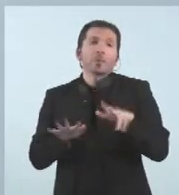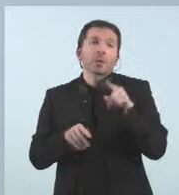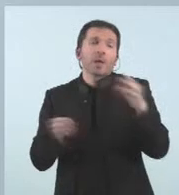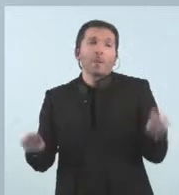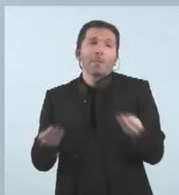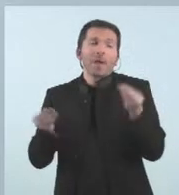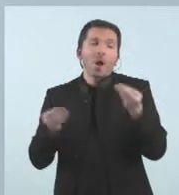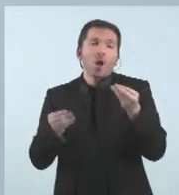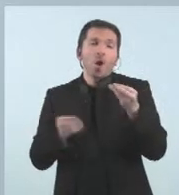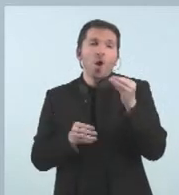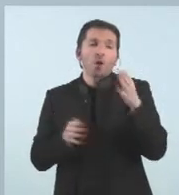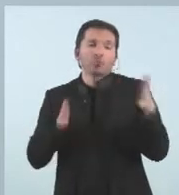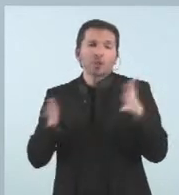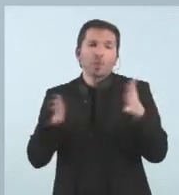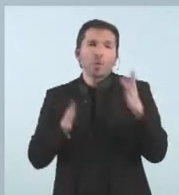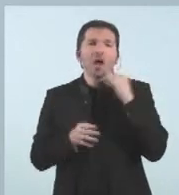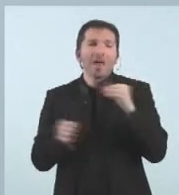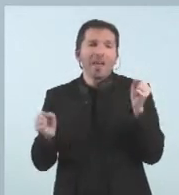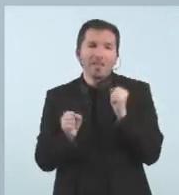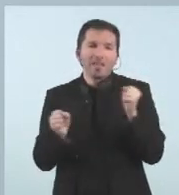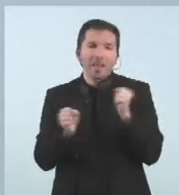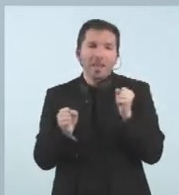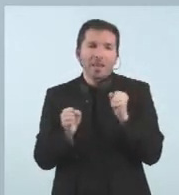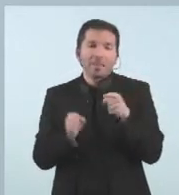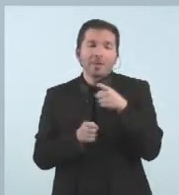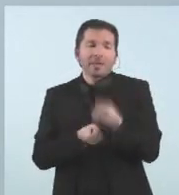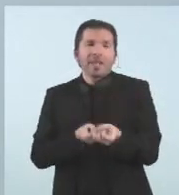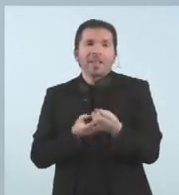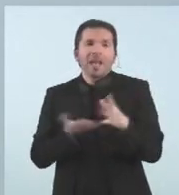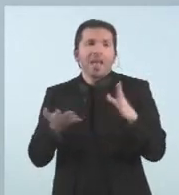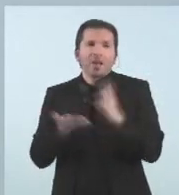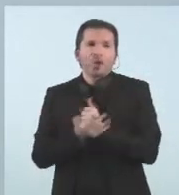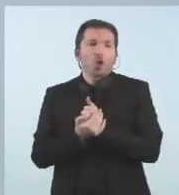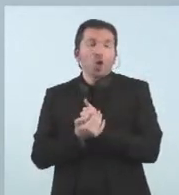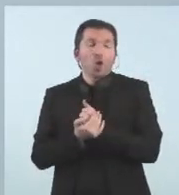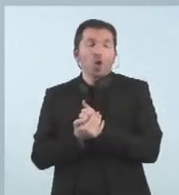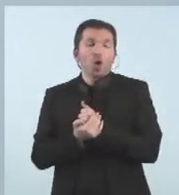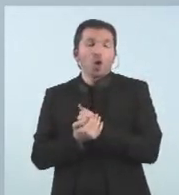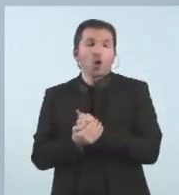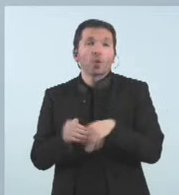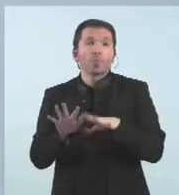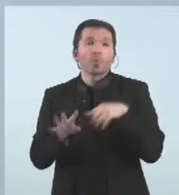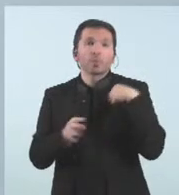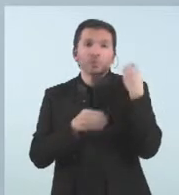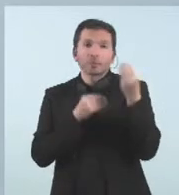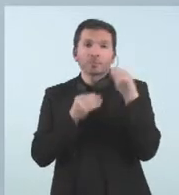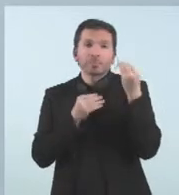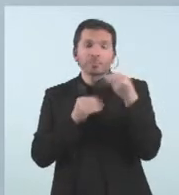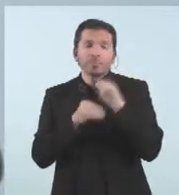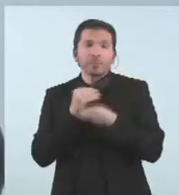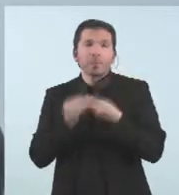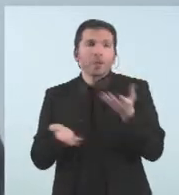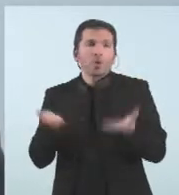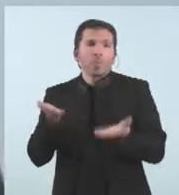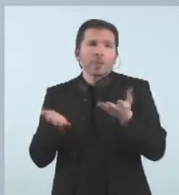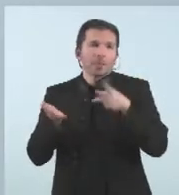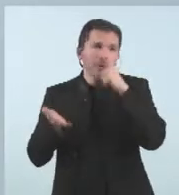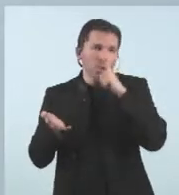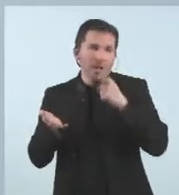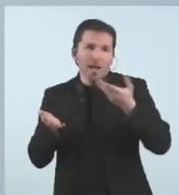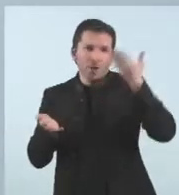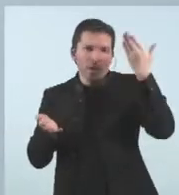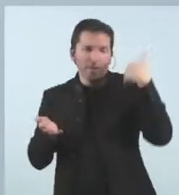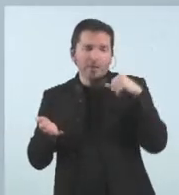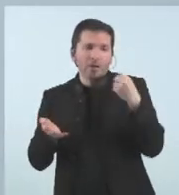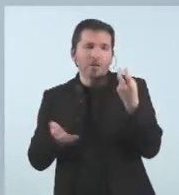tipologia de dades va ser excel·lent amb tots els supòsits llavors també hem cregut oportúdons a fer la comparativa amb l'any anterior l'hivern